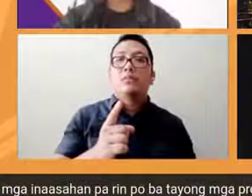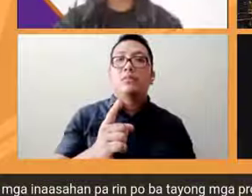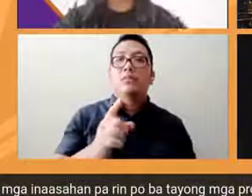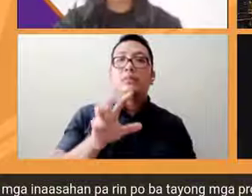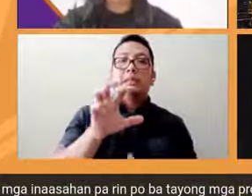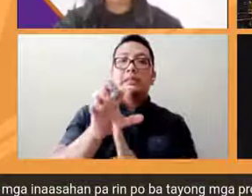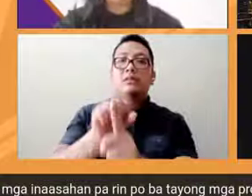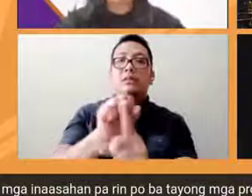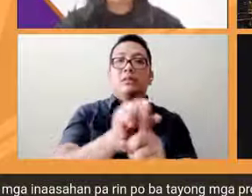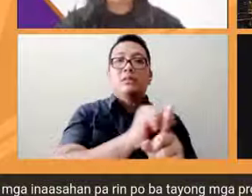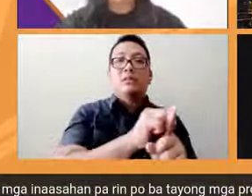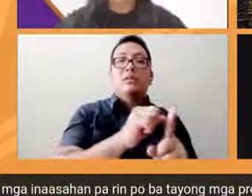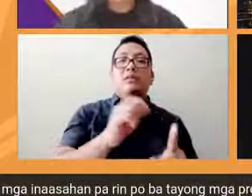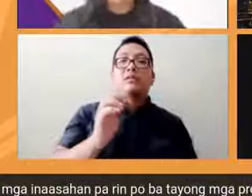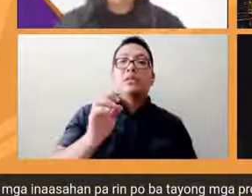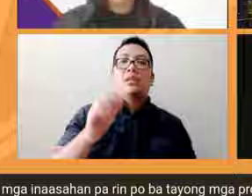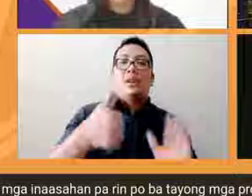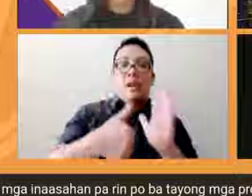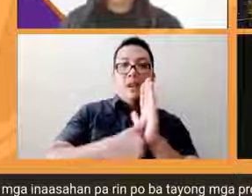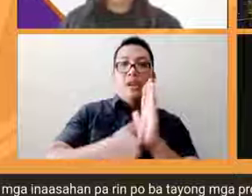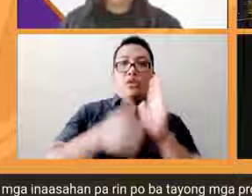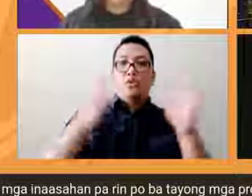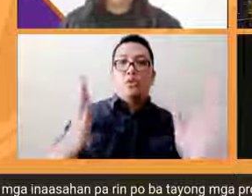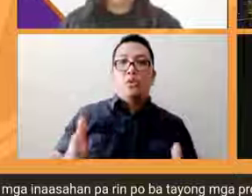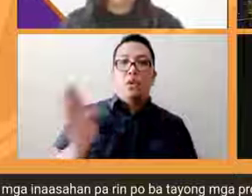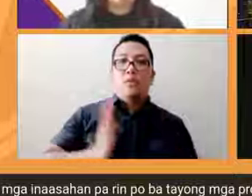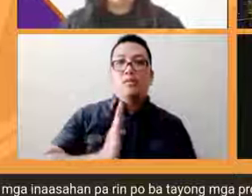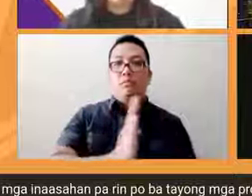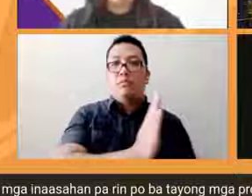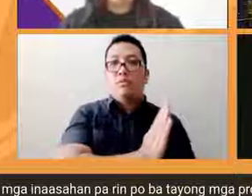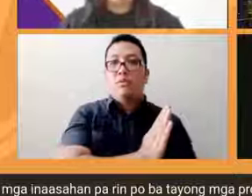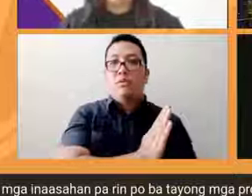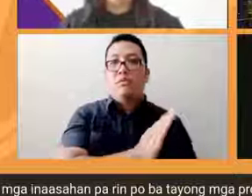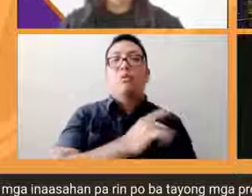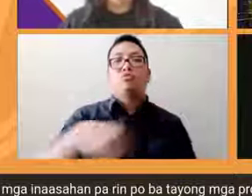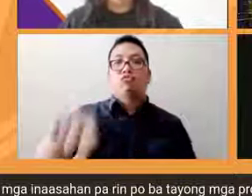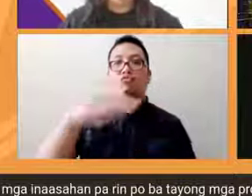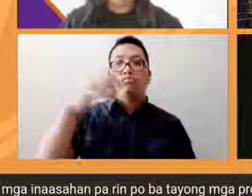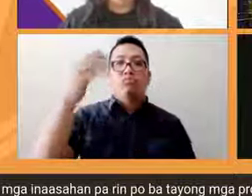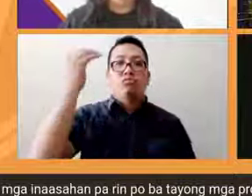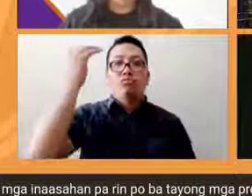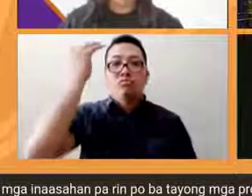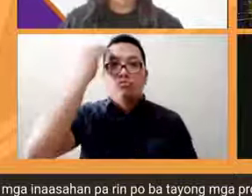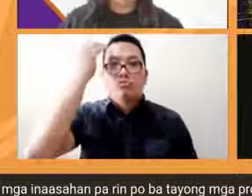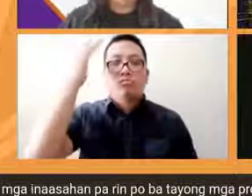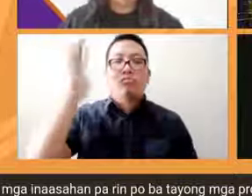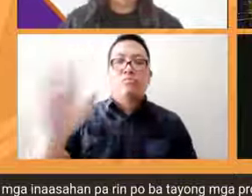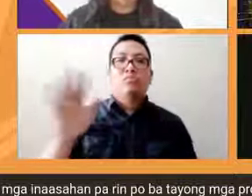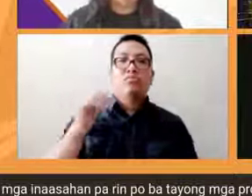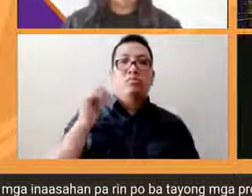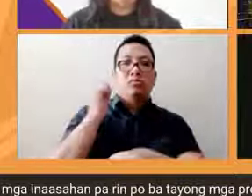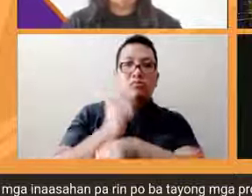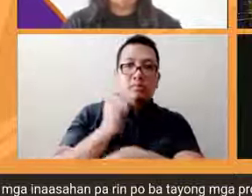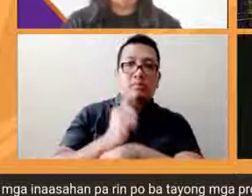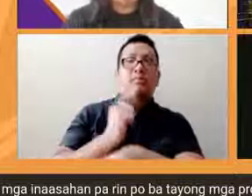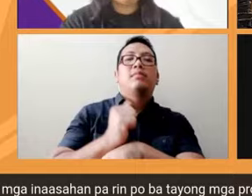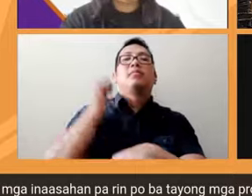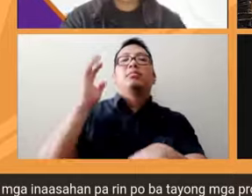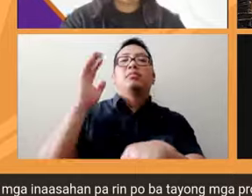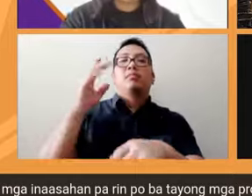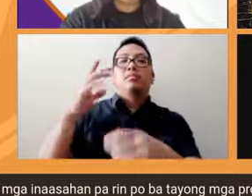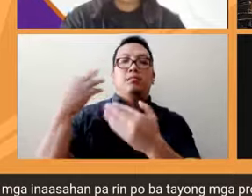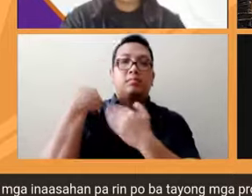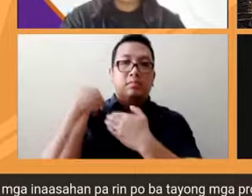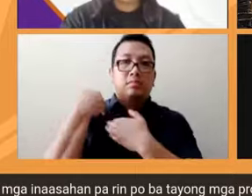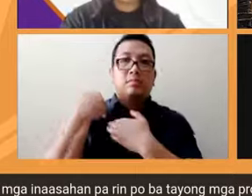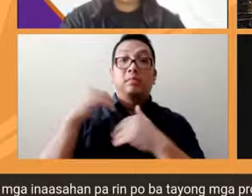electoral board and support staff natin yung mga dapat nilang tasks and responsibilities kaya ang challenge ito is paano